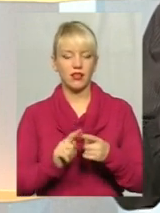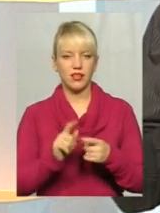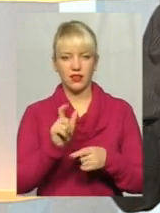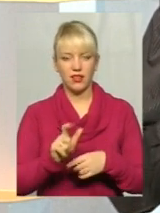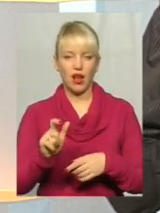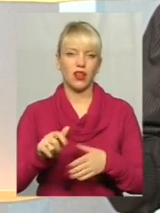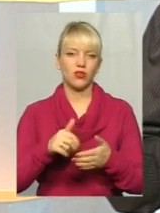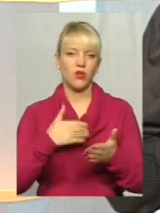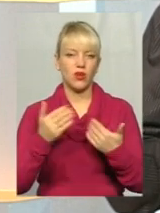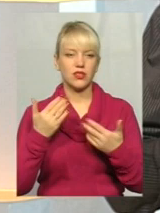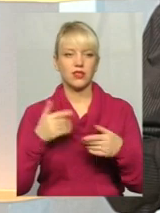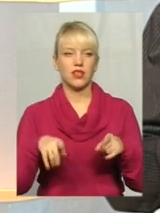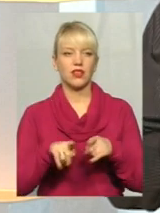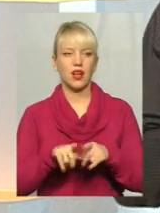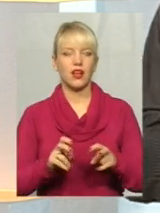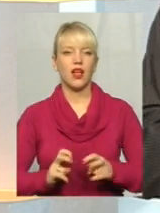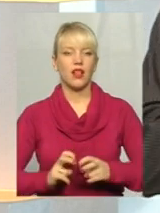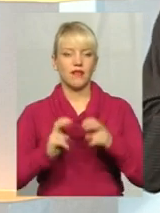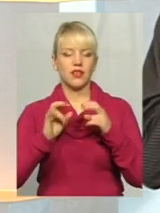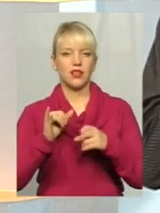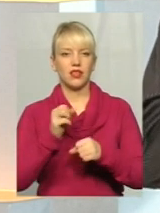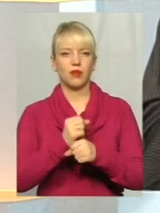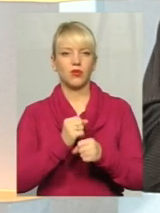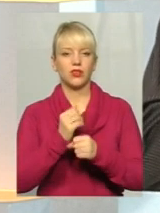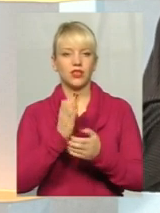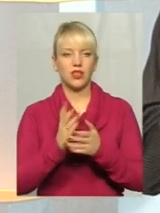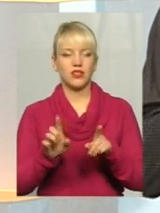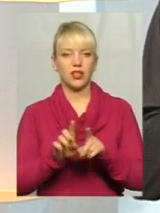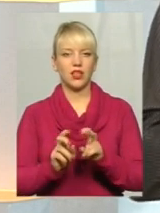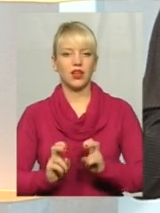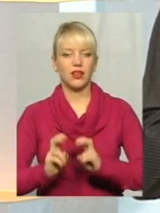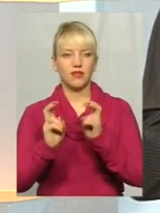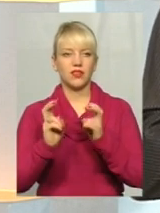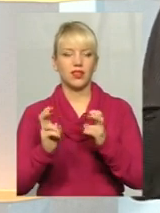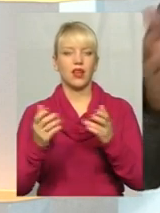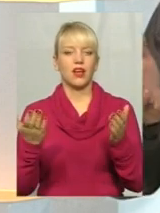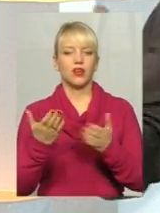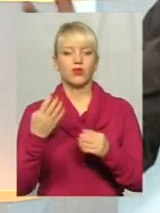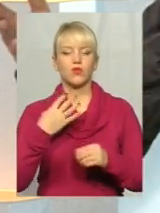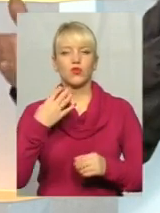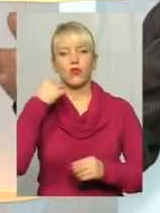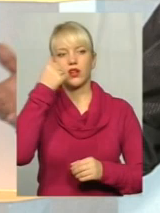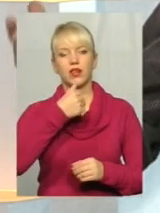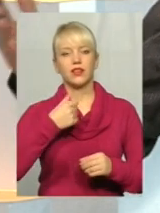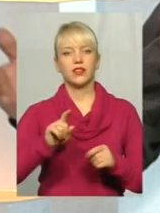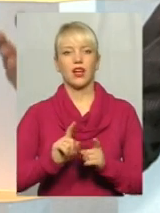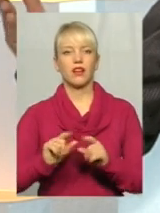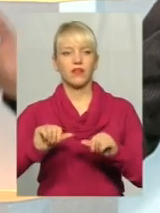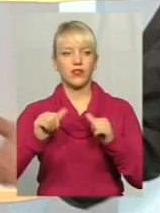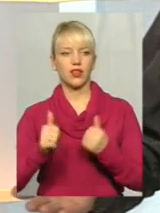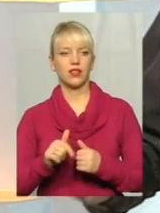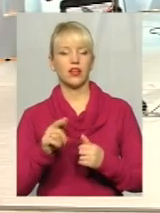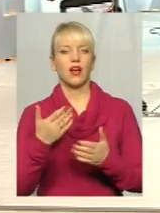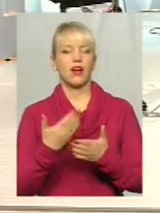і ліфти працюють. Їсть ліфти, які 40 років, але вони вигляді, як будь-то вчора,